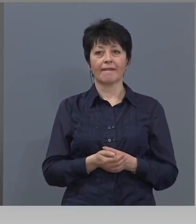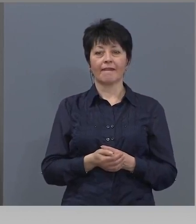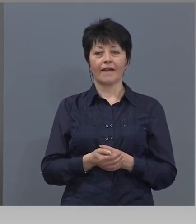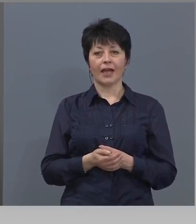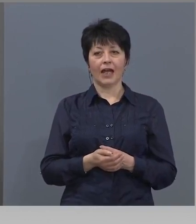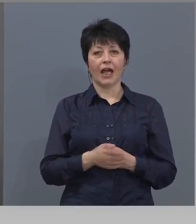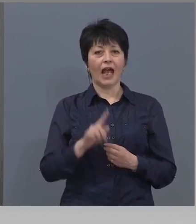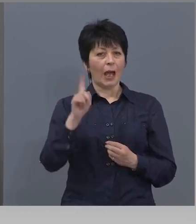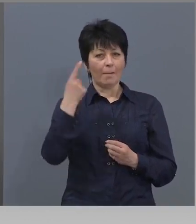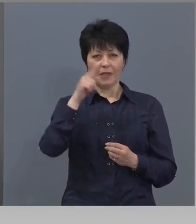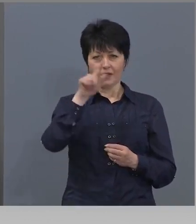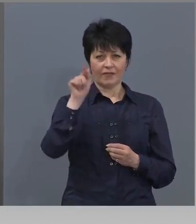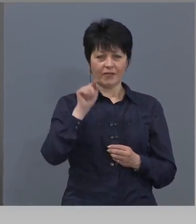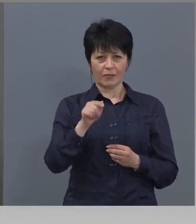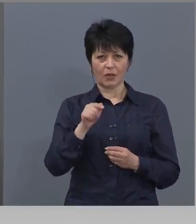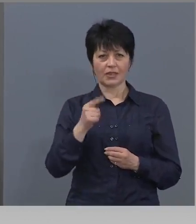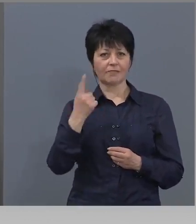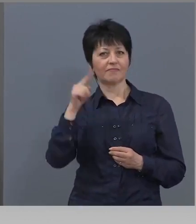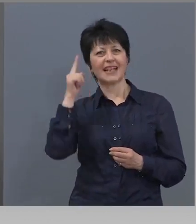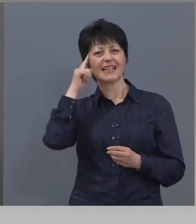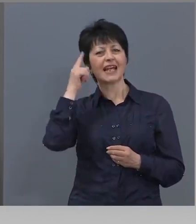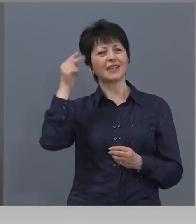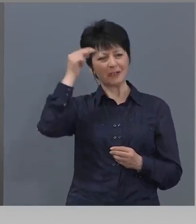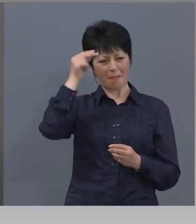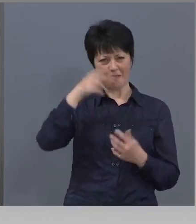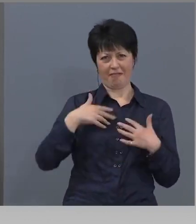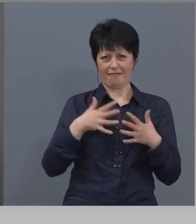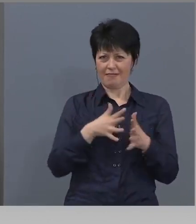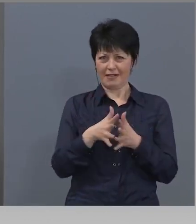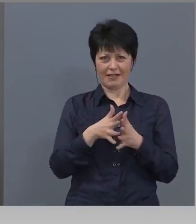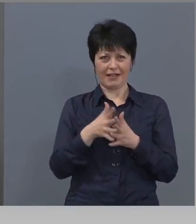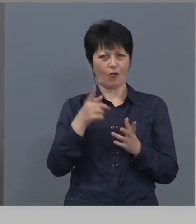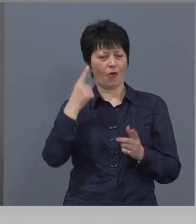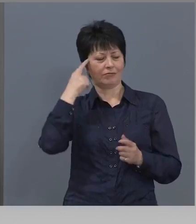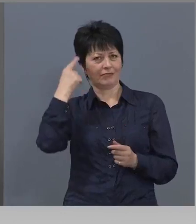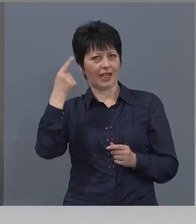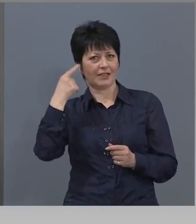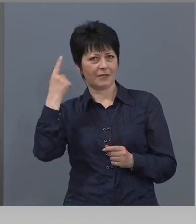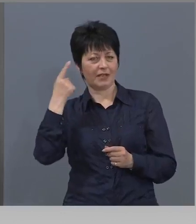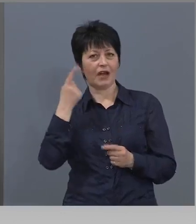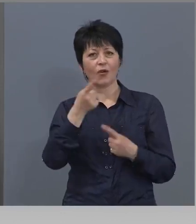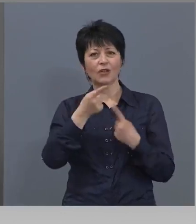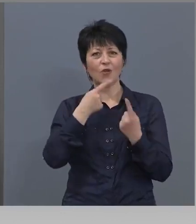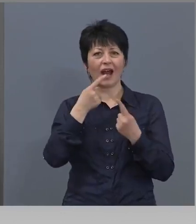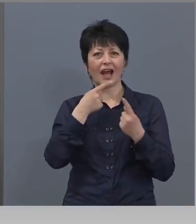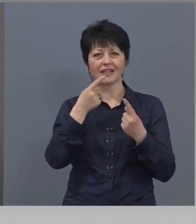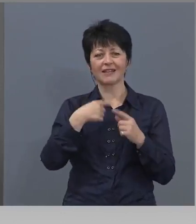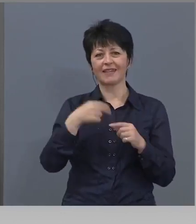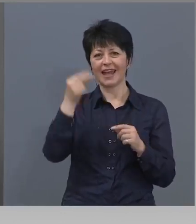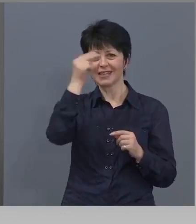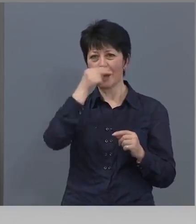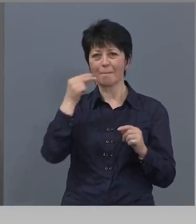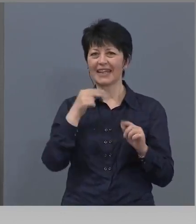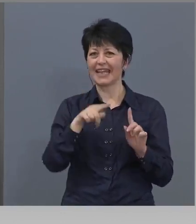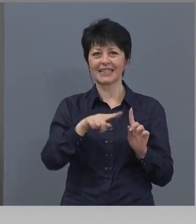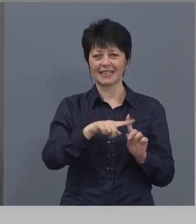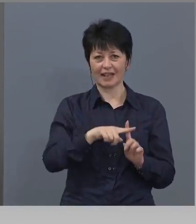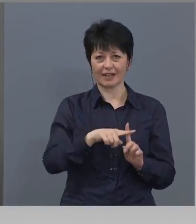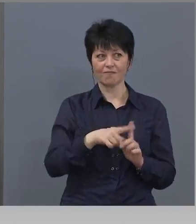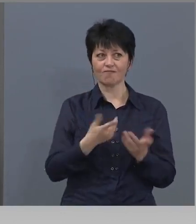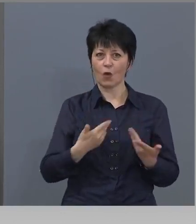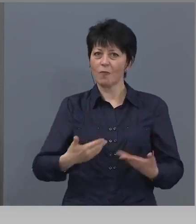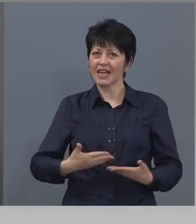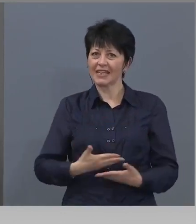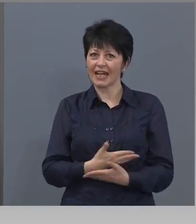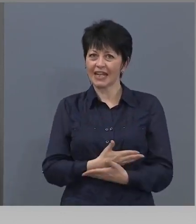развердрим обстановката. Сега знаете, че българина винаги го измисля. Сега, като казахте за манастирите, интересно ми е на КПП